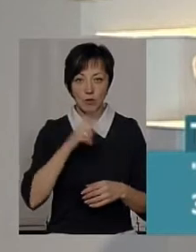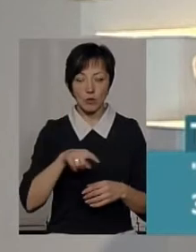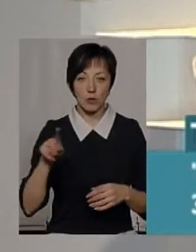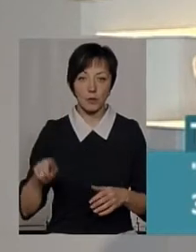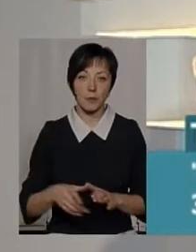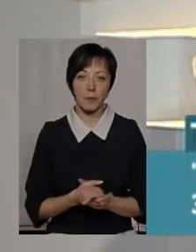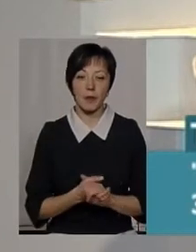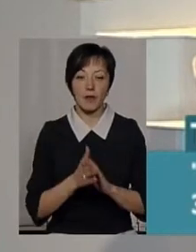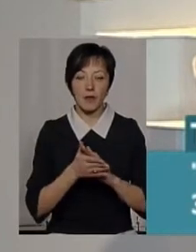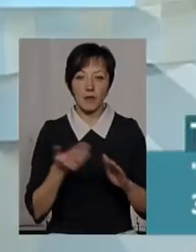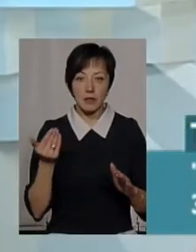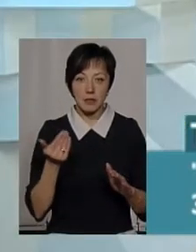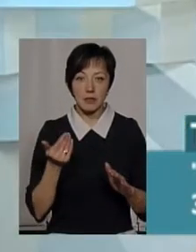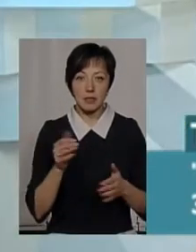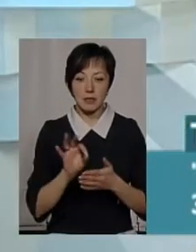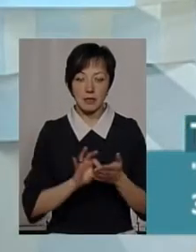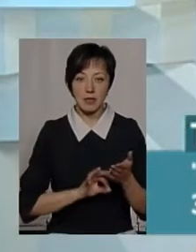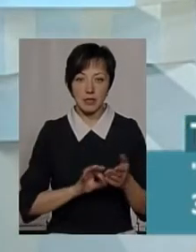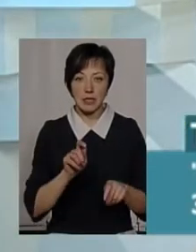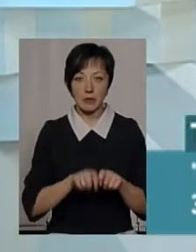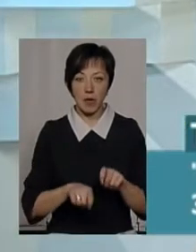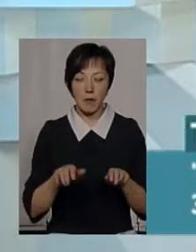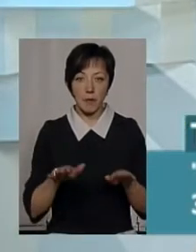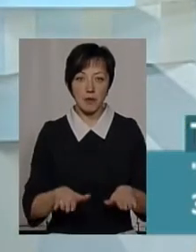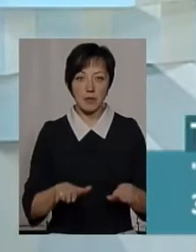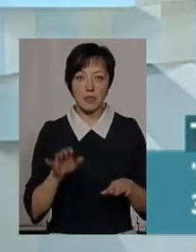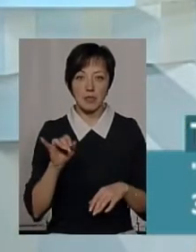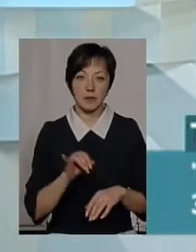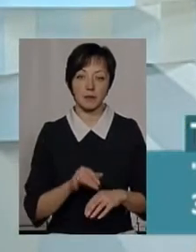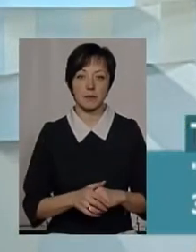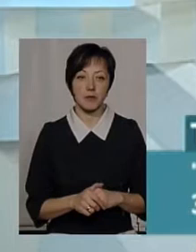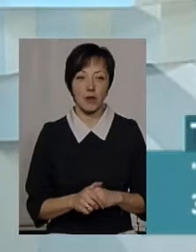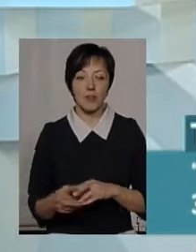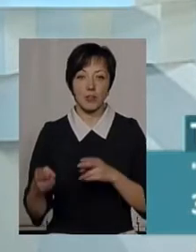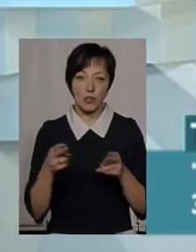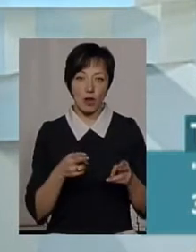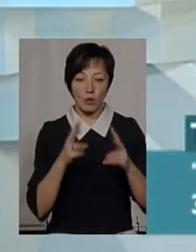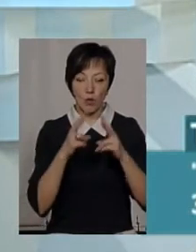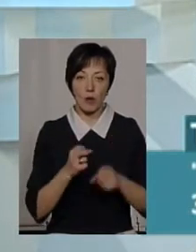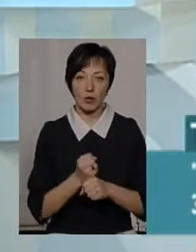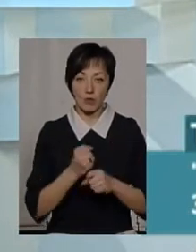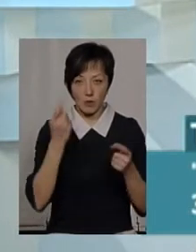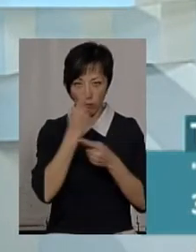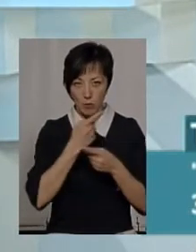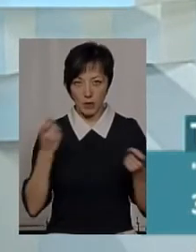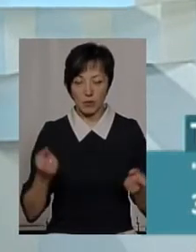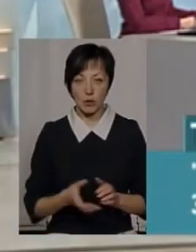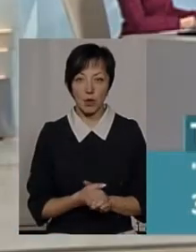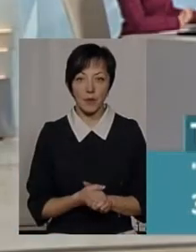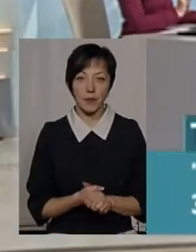зателефонував, визвав одразу, передарасували інспектору, який там на місці. Вони виїжджають і опрацюють дану інформацію.